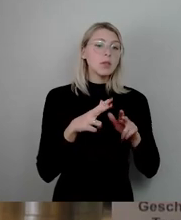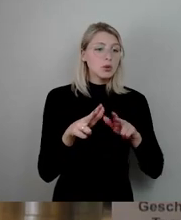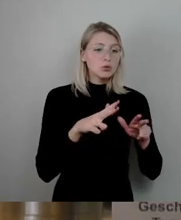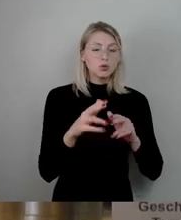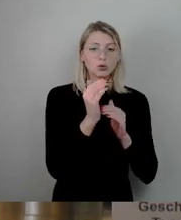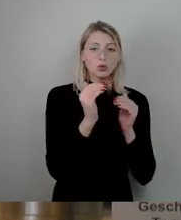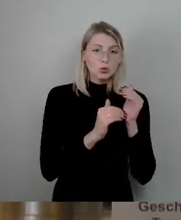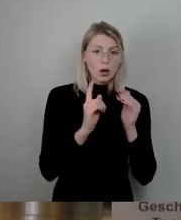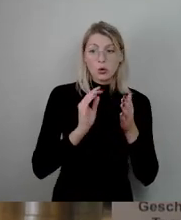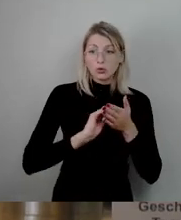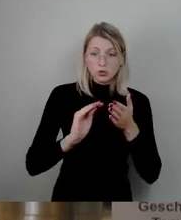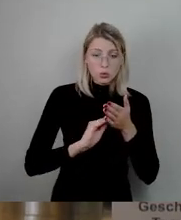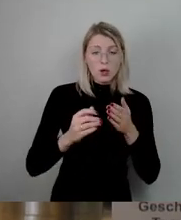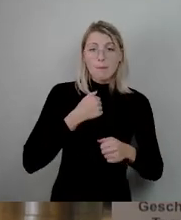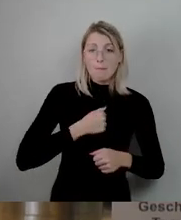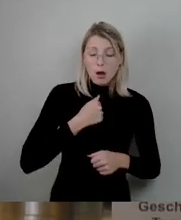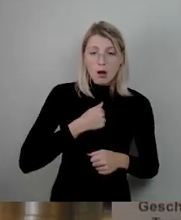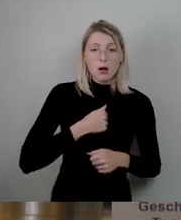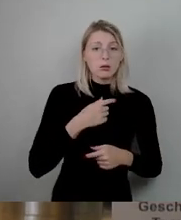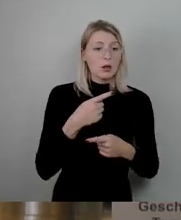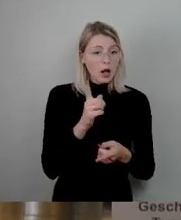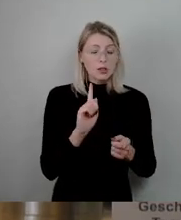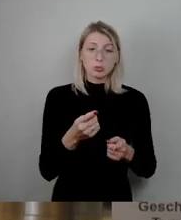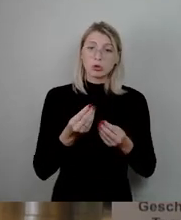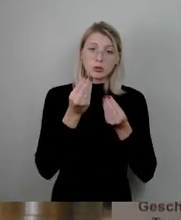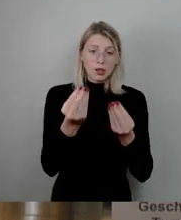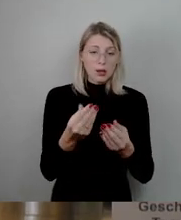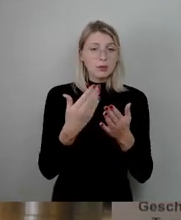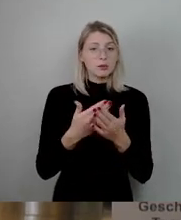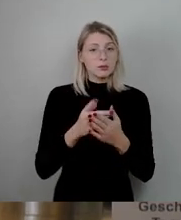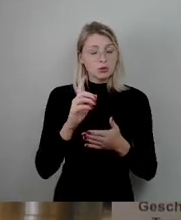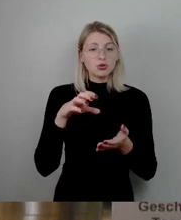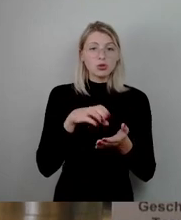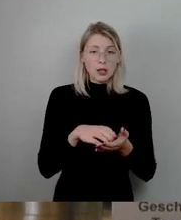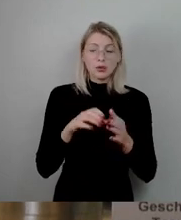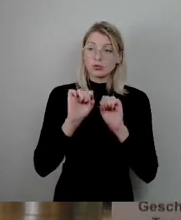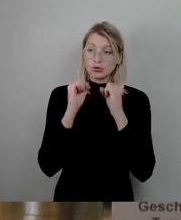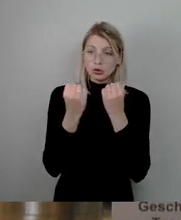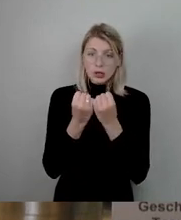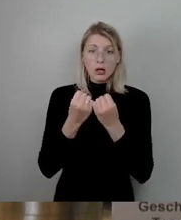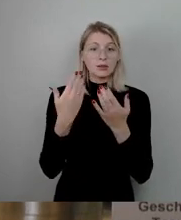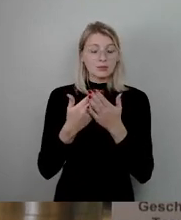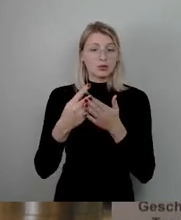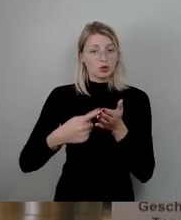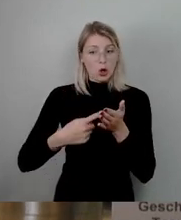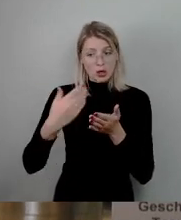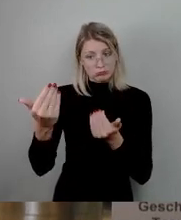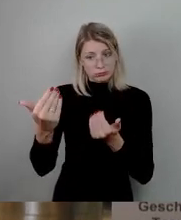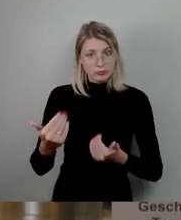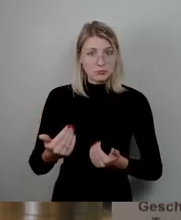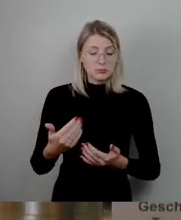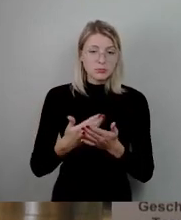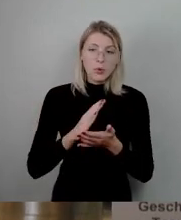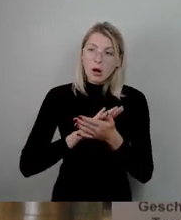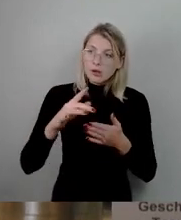Bäder zur Verfügung stellt. Und deswegen nimmt der Stadt und die Stadt steuern einen. Ja, und deswegen kann man nicht einfach sagen, ich